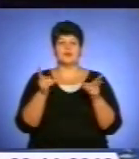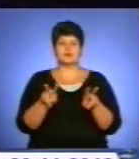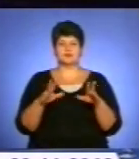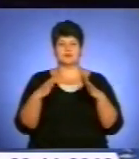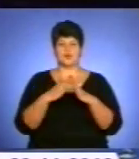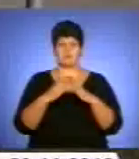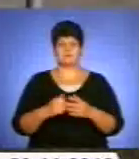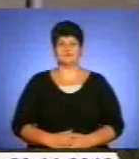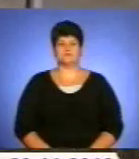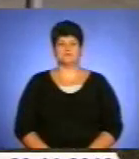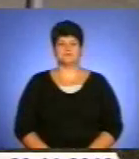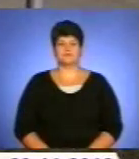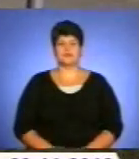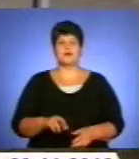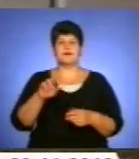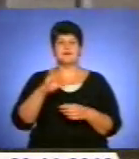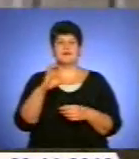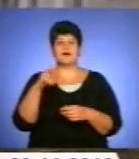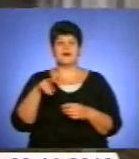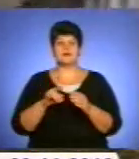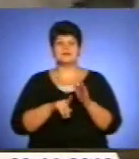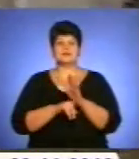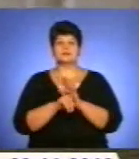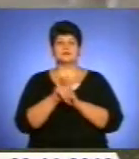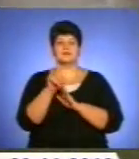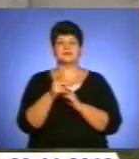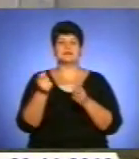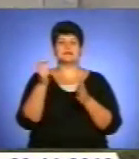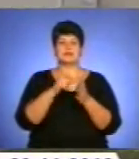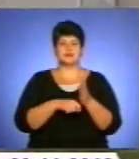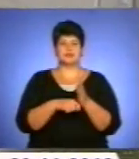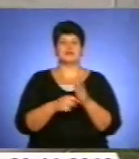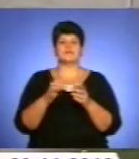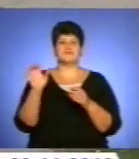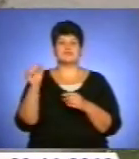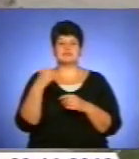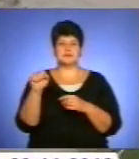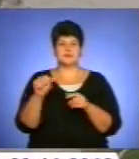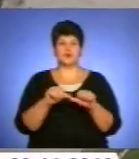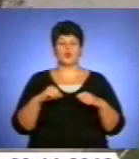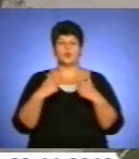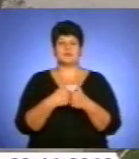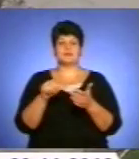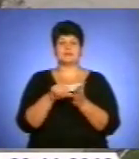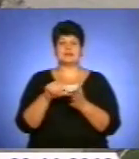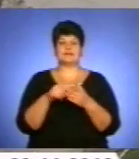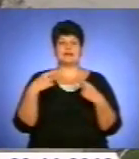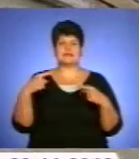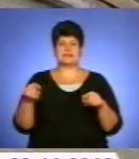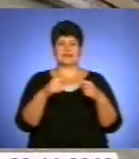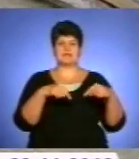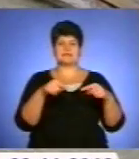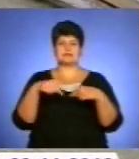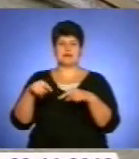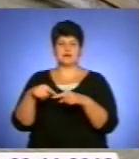вдома. Ясла садочок «Дзвіночок» у Гусятині закрили ще у серпні. Комісія у складі представників різних інстанцій